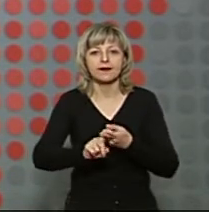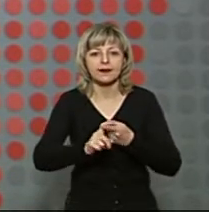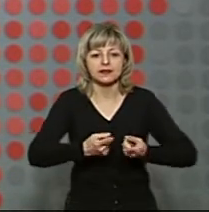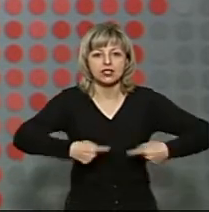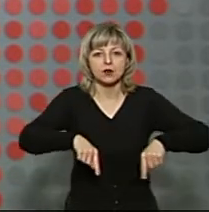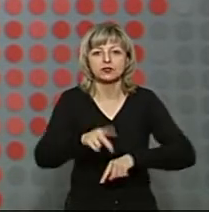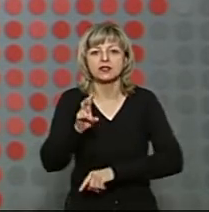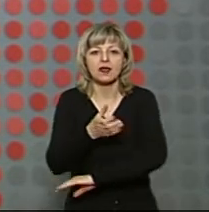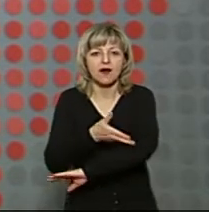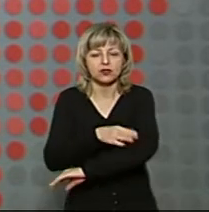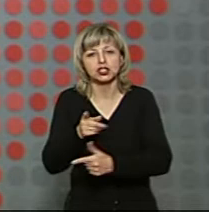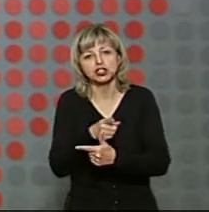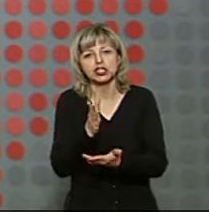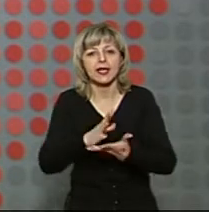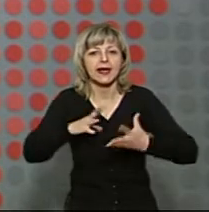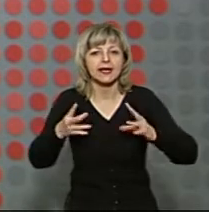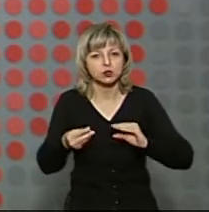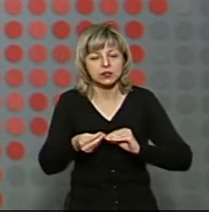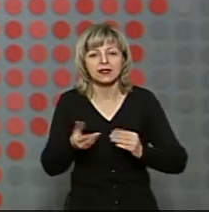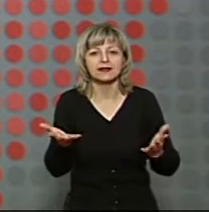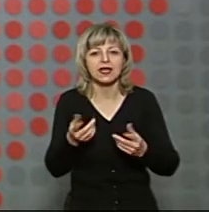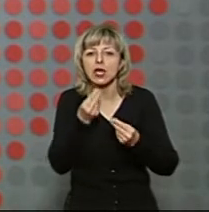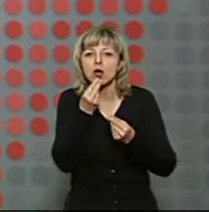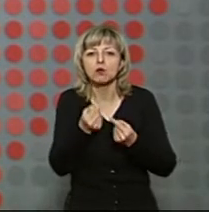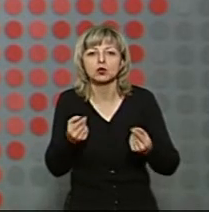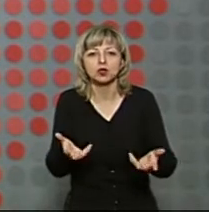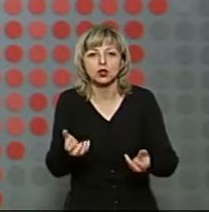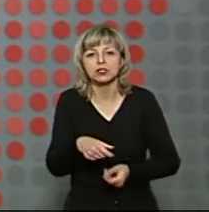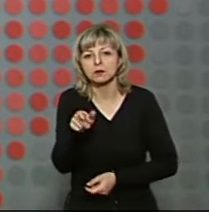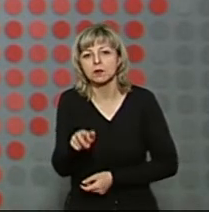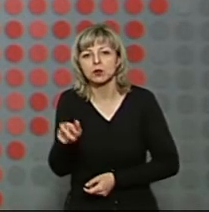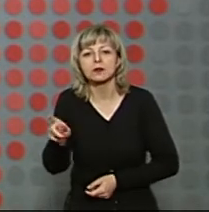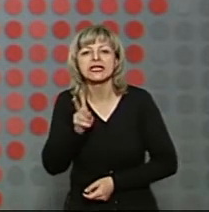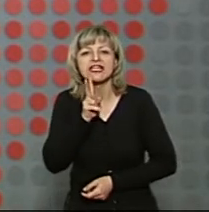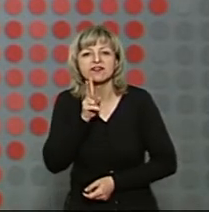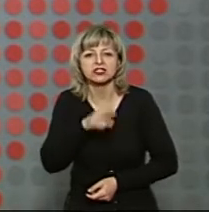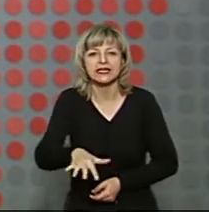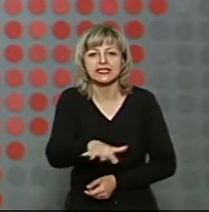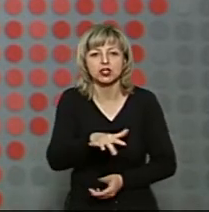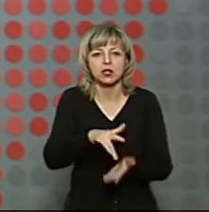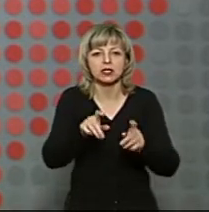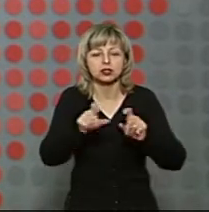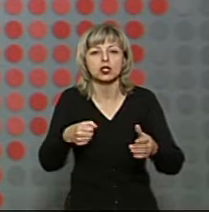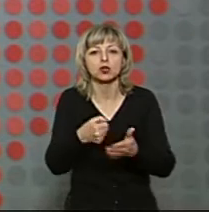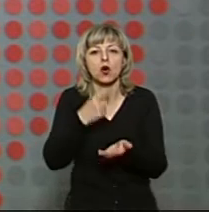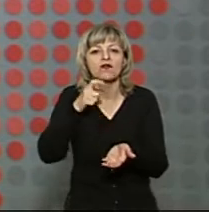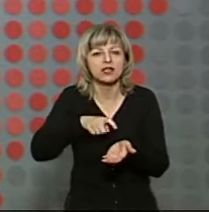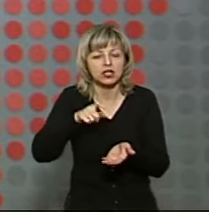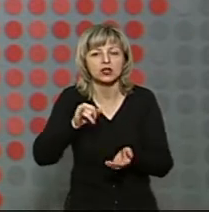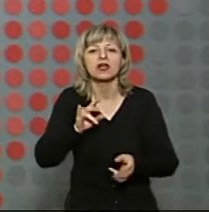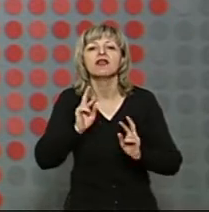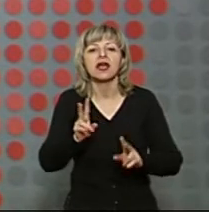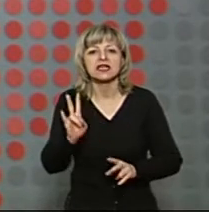постів на Волині. Чи є результати? Які продукти отримали підопічні Ківерцівського терцентру до Великодня? Та як